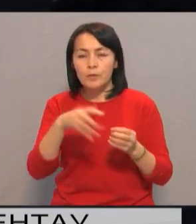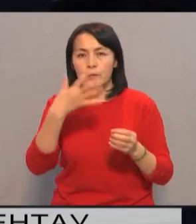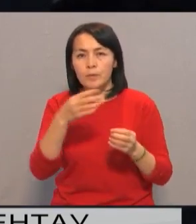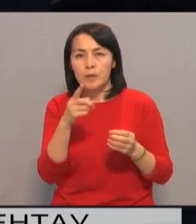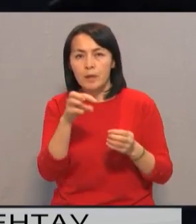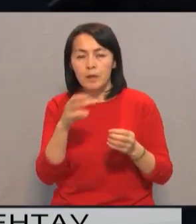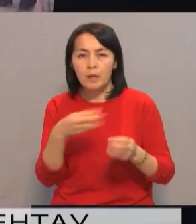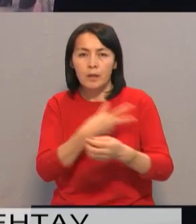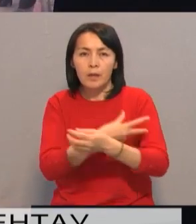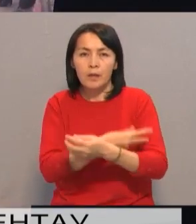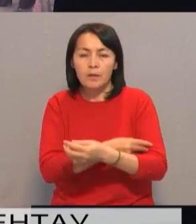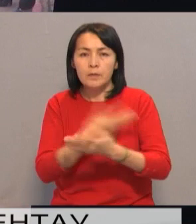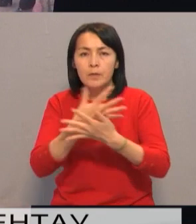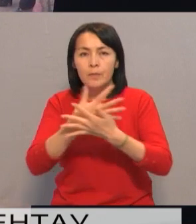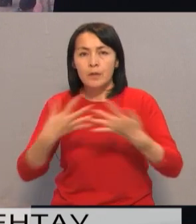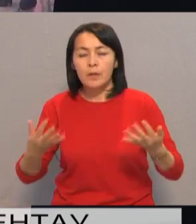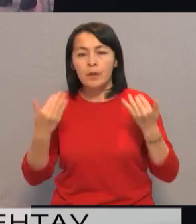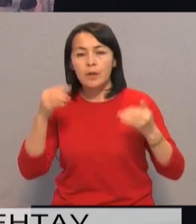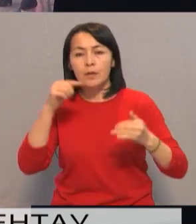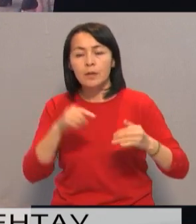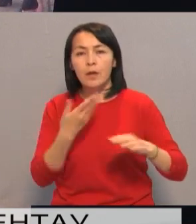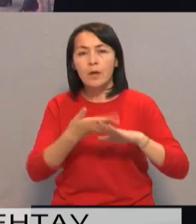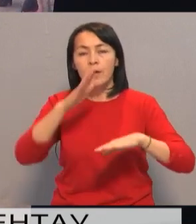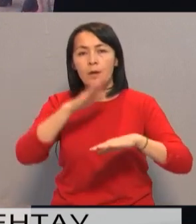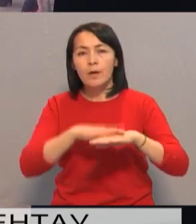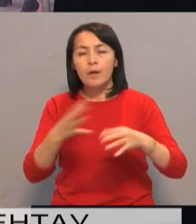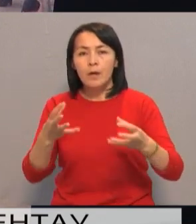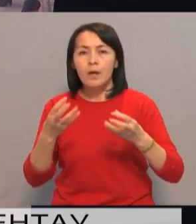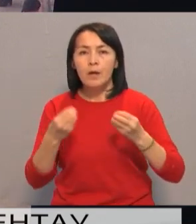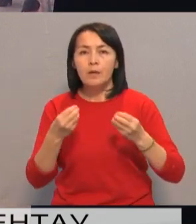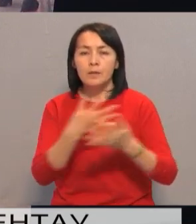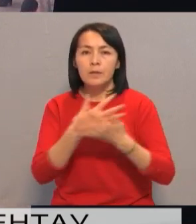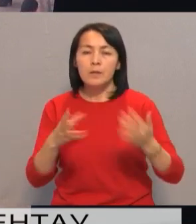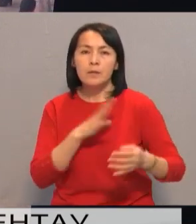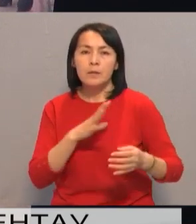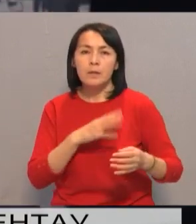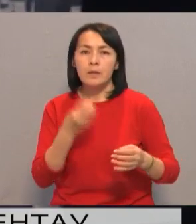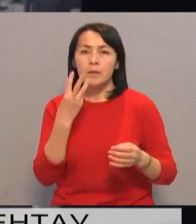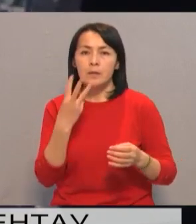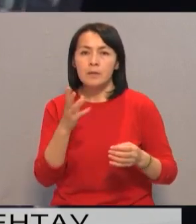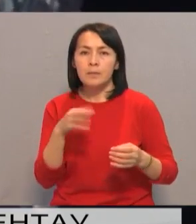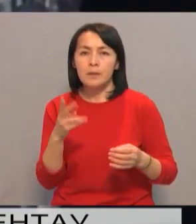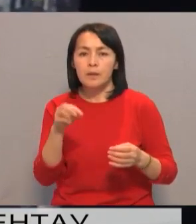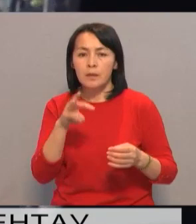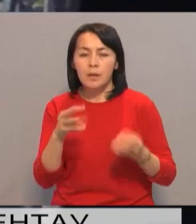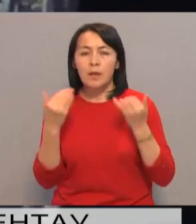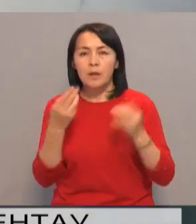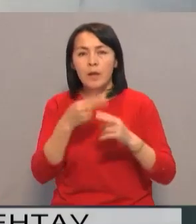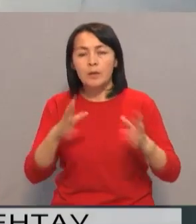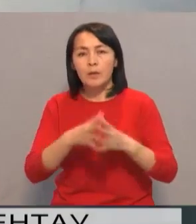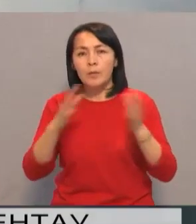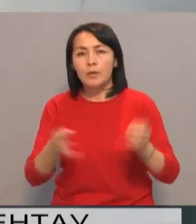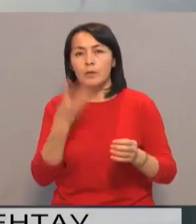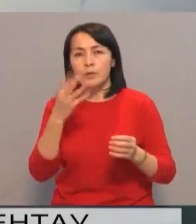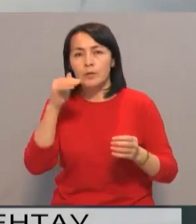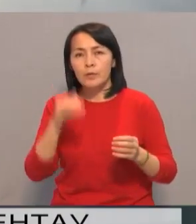граммов синтетических наркотиков. Так, общая масса взятых психотропных веществ составила почти 3,5 килограммов. Это более